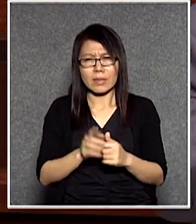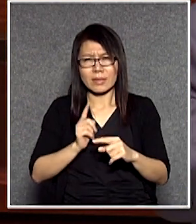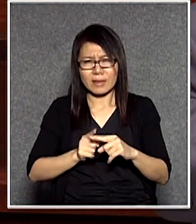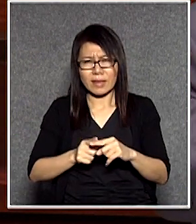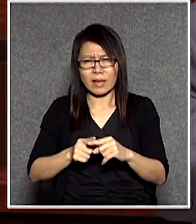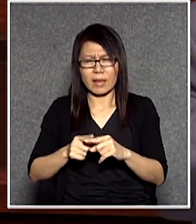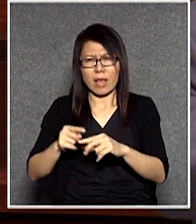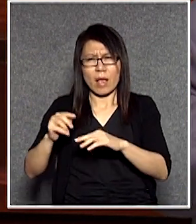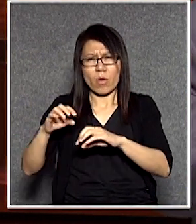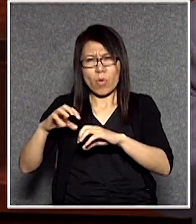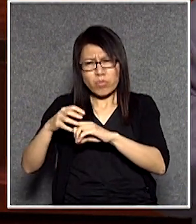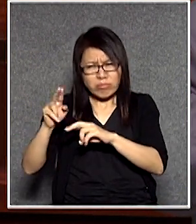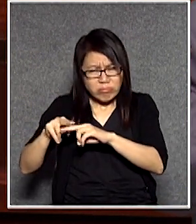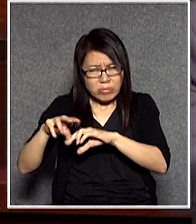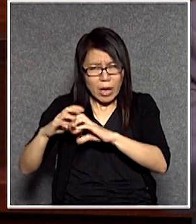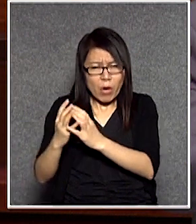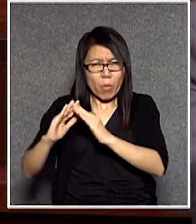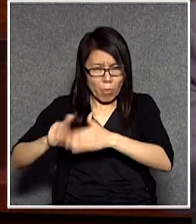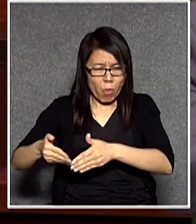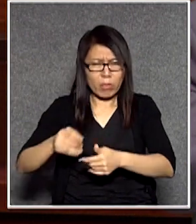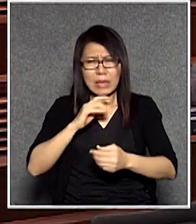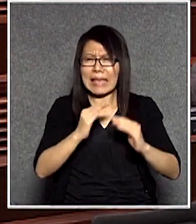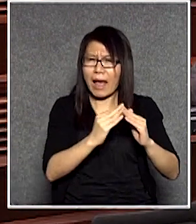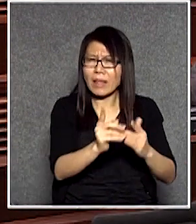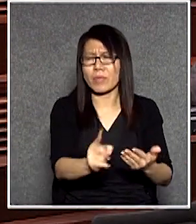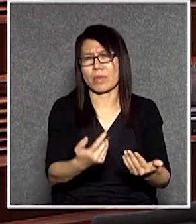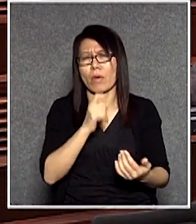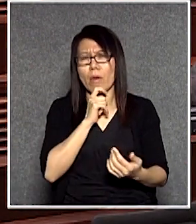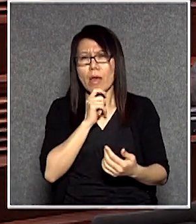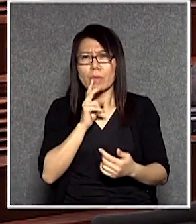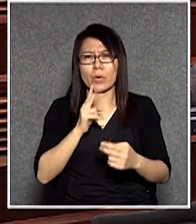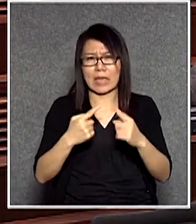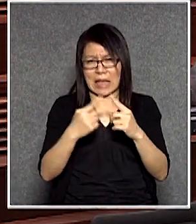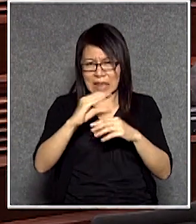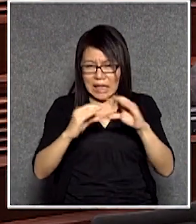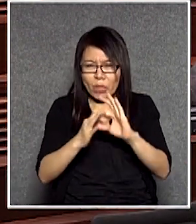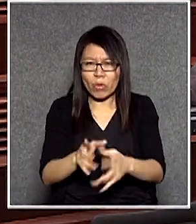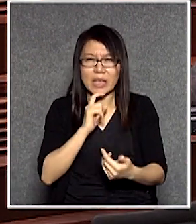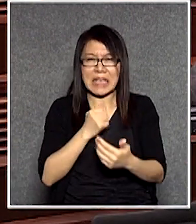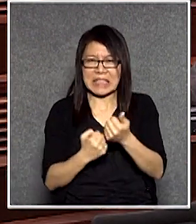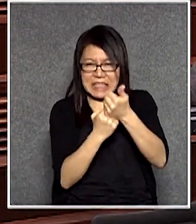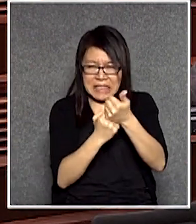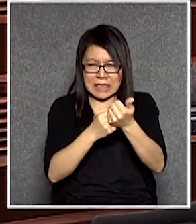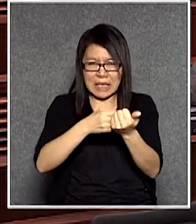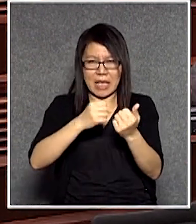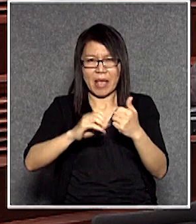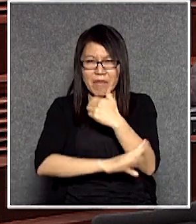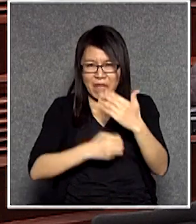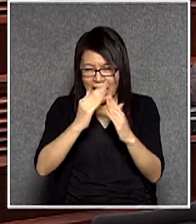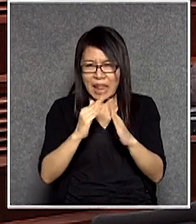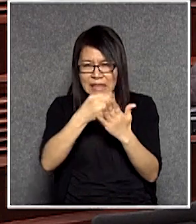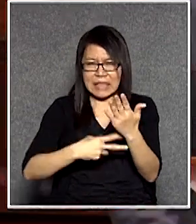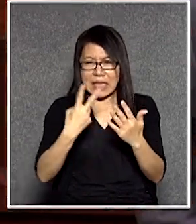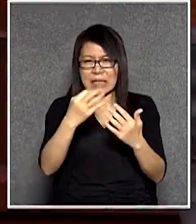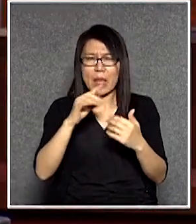有家就不像你民建年當年支持二十三條立法的時候到處貼碟話雅沒有國雅有家